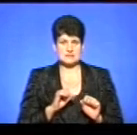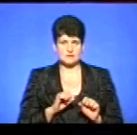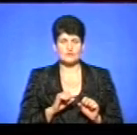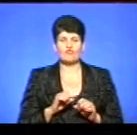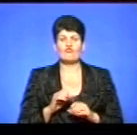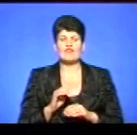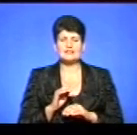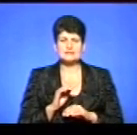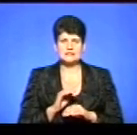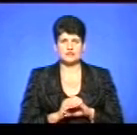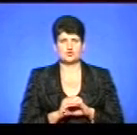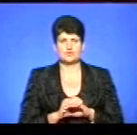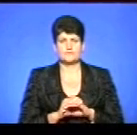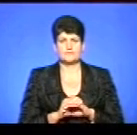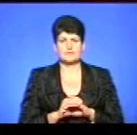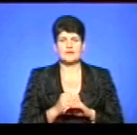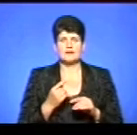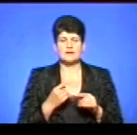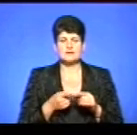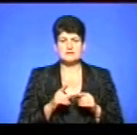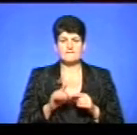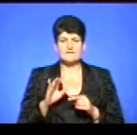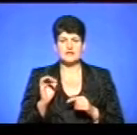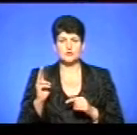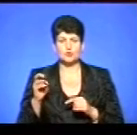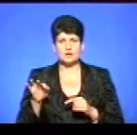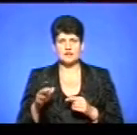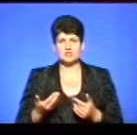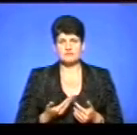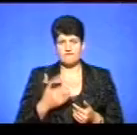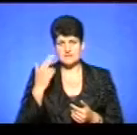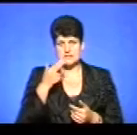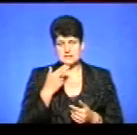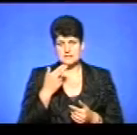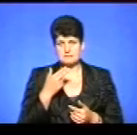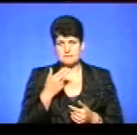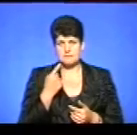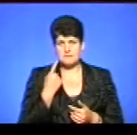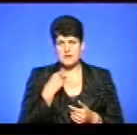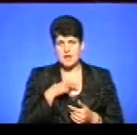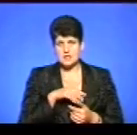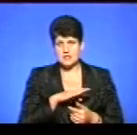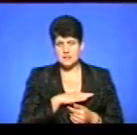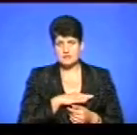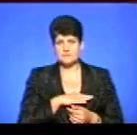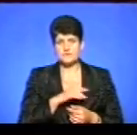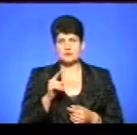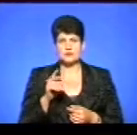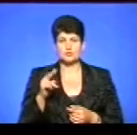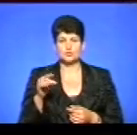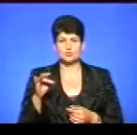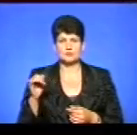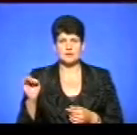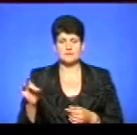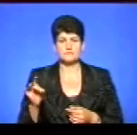Фактично, така собі Вікторія, котра проживає сьогодні в Іспанії, дві дуже славні жінки, Зоряна Дудар, Наталія